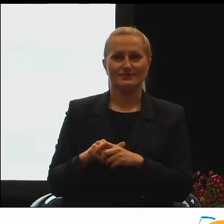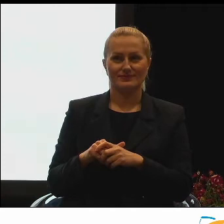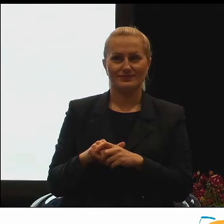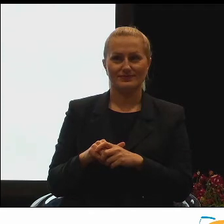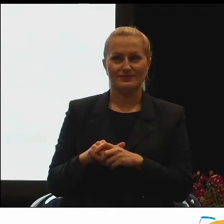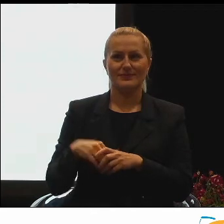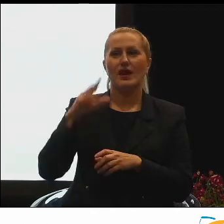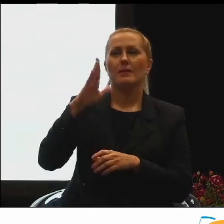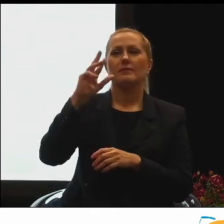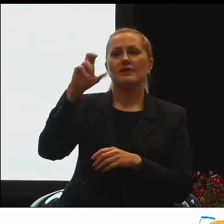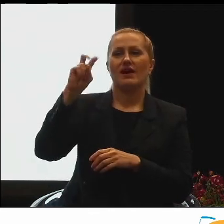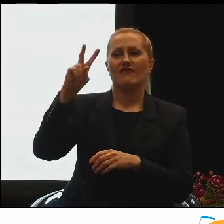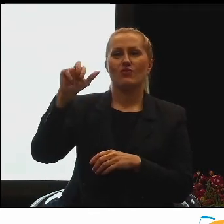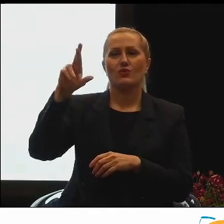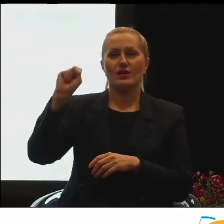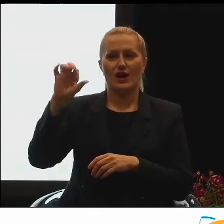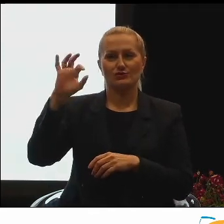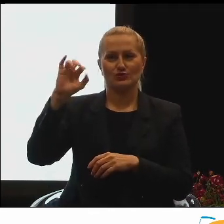brawura Sojuszów.